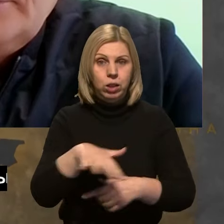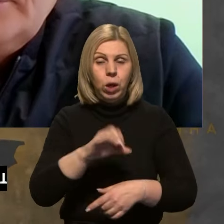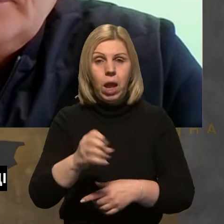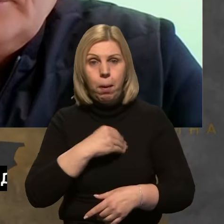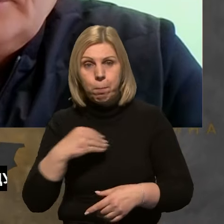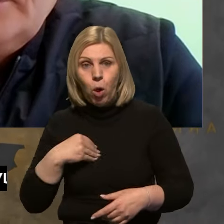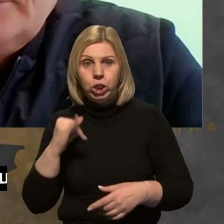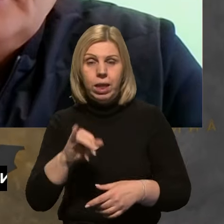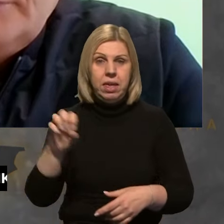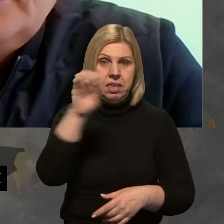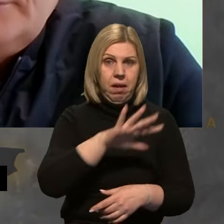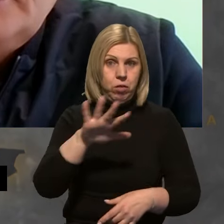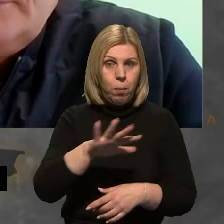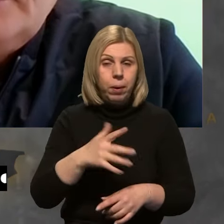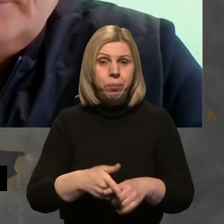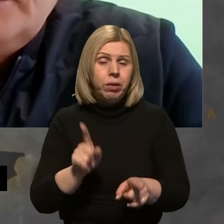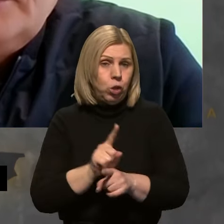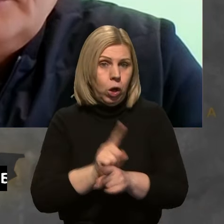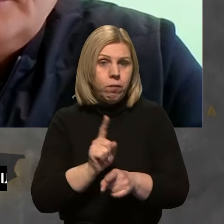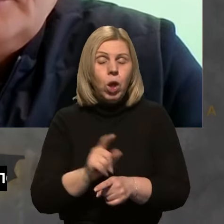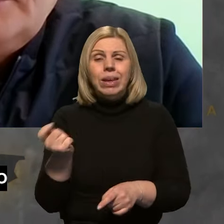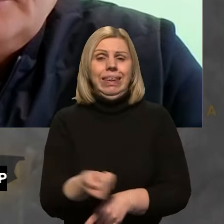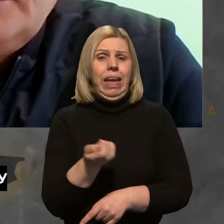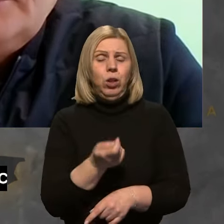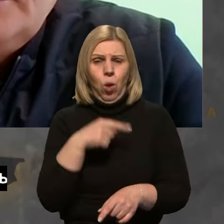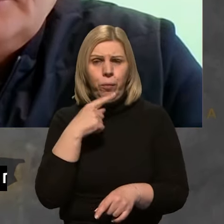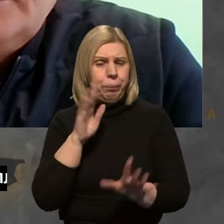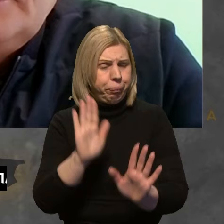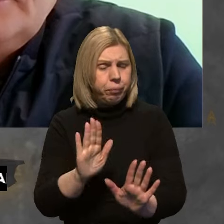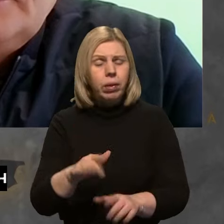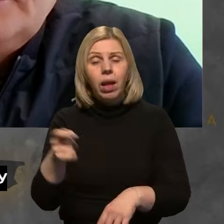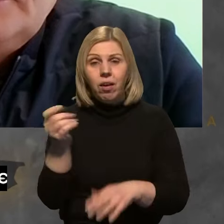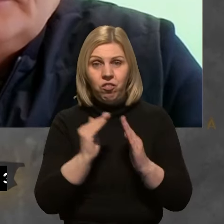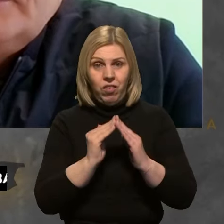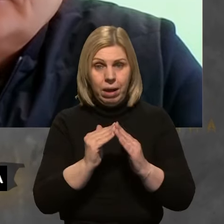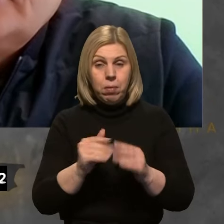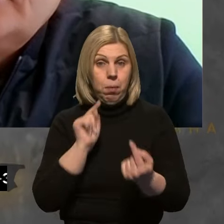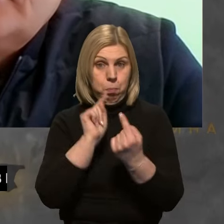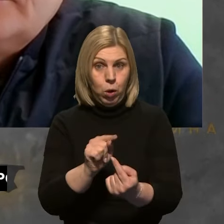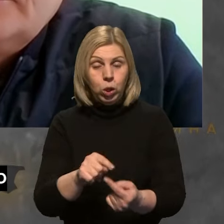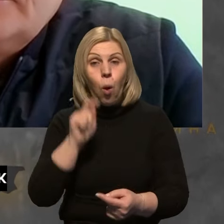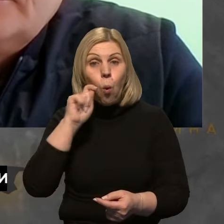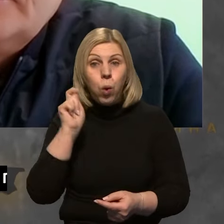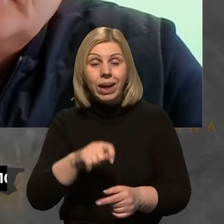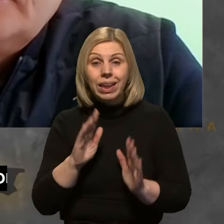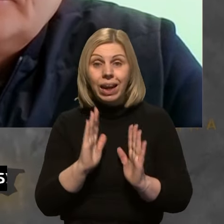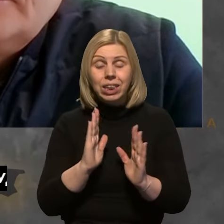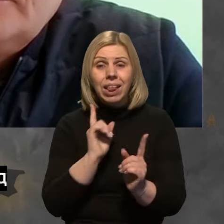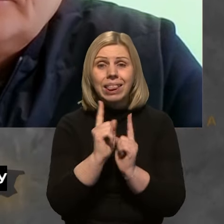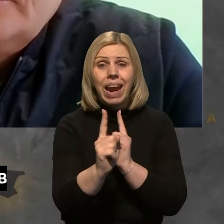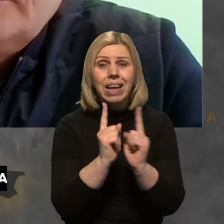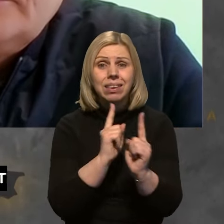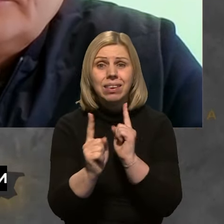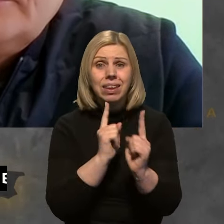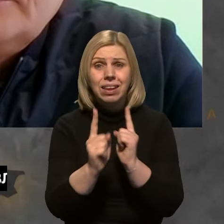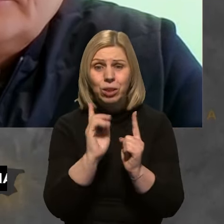Польщі, так і Європейського Союзу. Тим не менше, що до зерна. От фермери протестують, але Україна лише транзитом їздить,